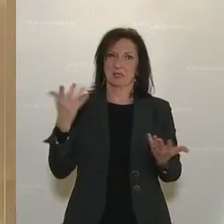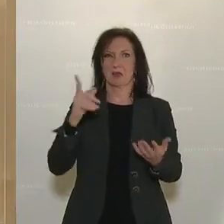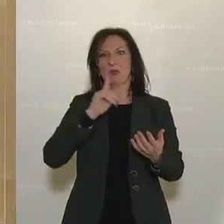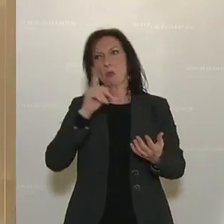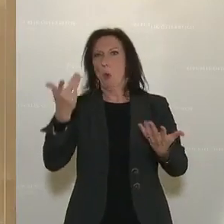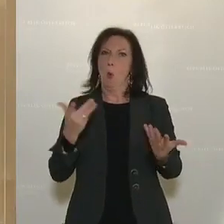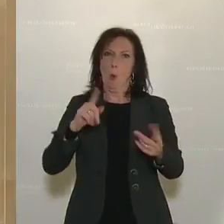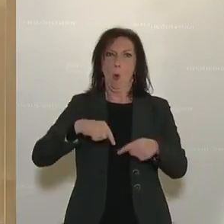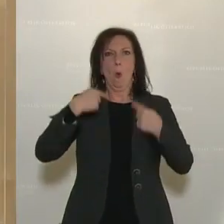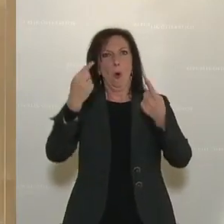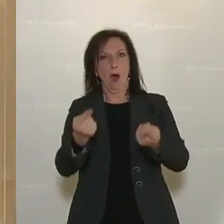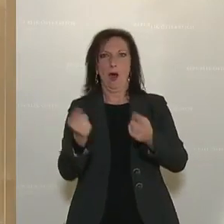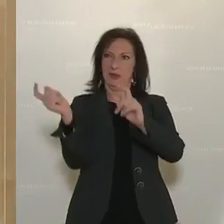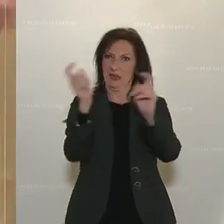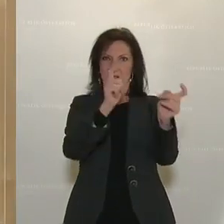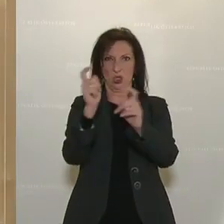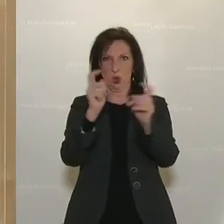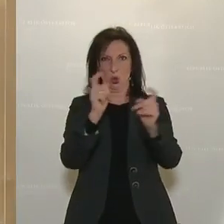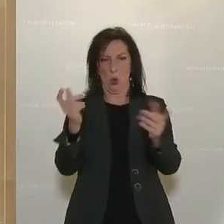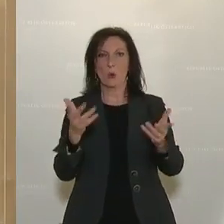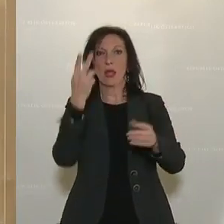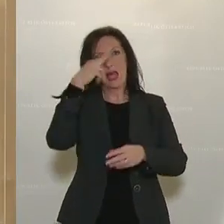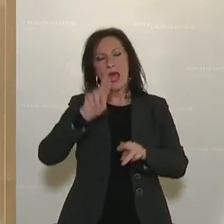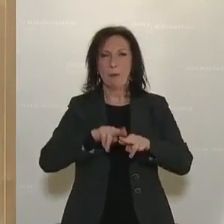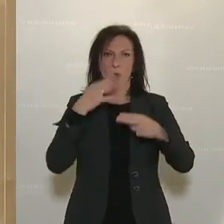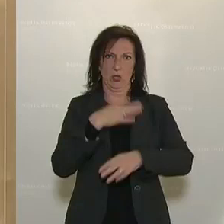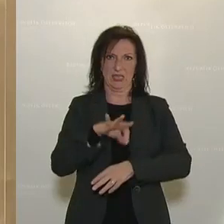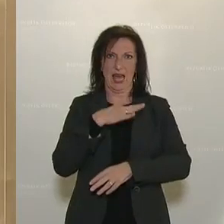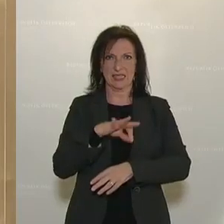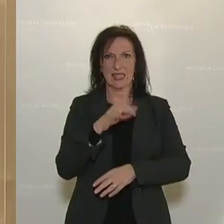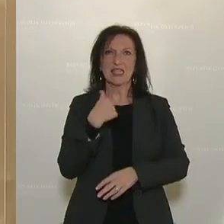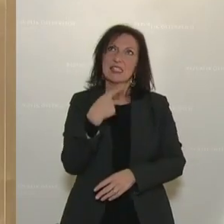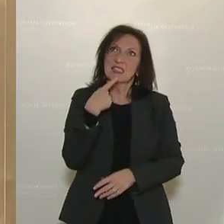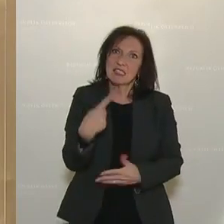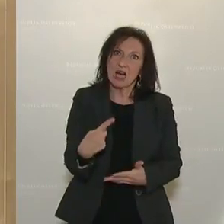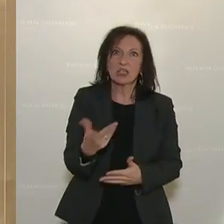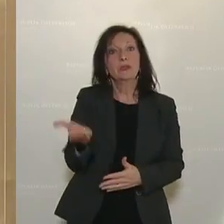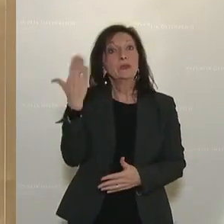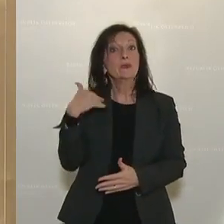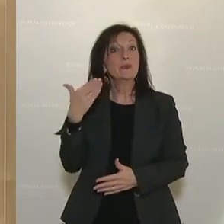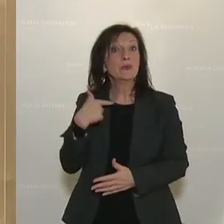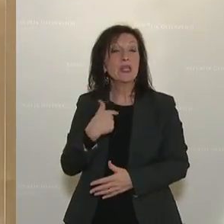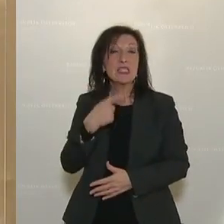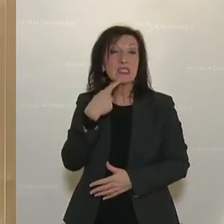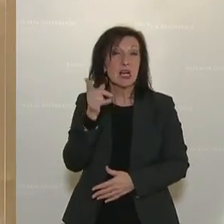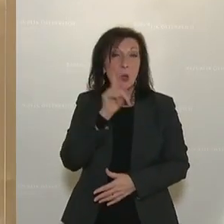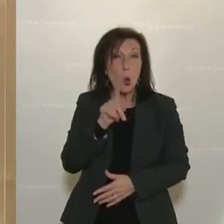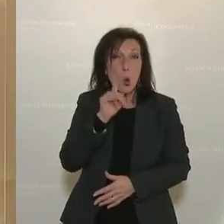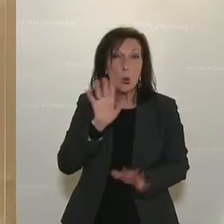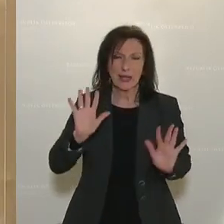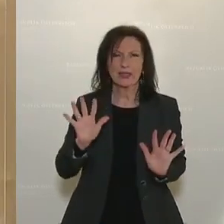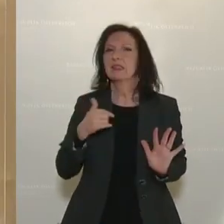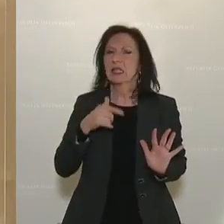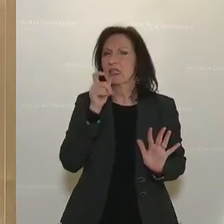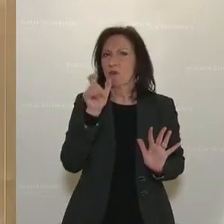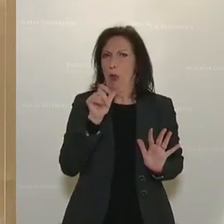von Rede und Widerrede leben. Herr Bundeskanzler, ich würde es so nennen, früher hätte ich gesagt, es sind Lügen, das Wort nehme ich jetzt